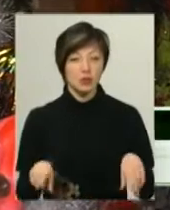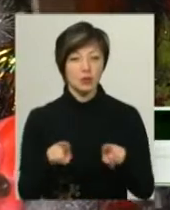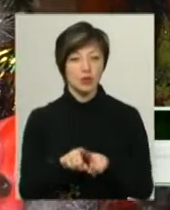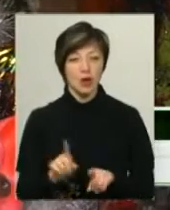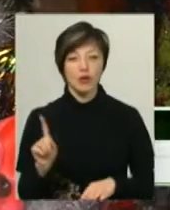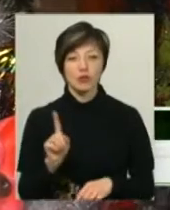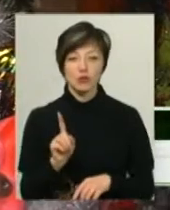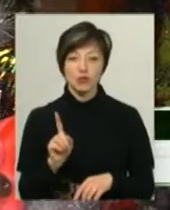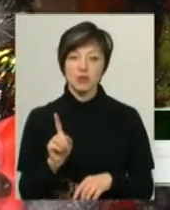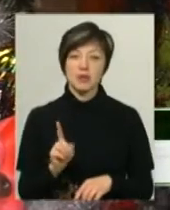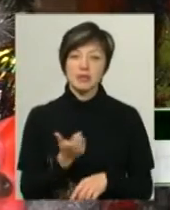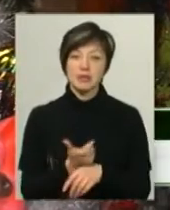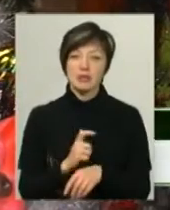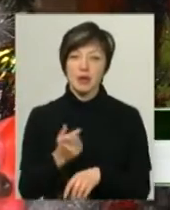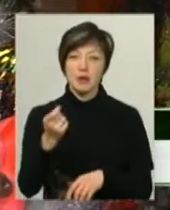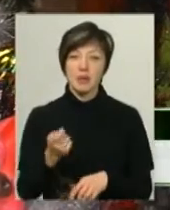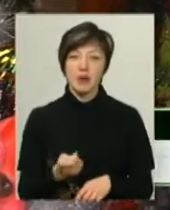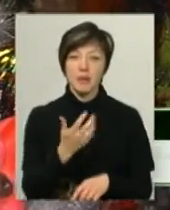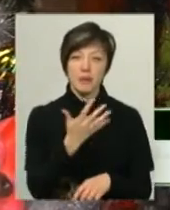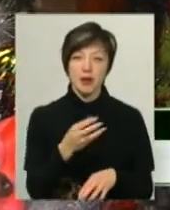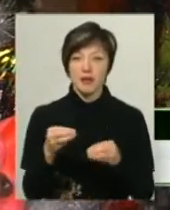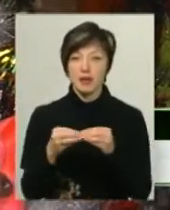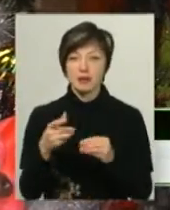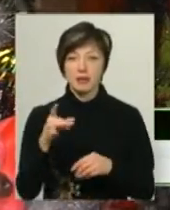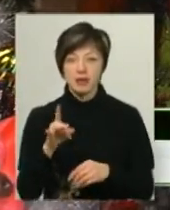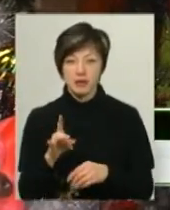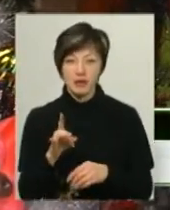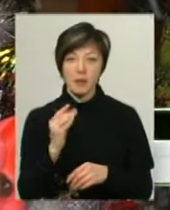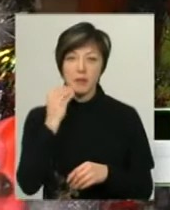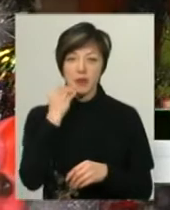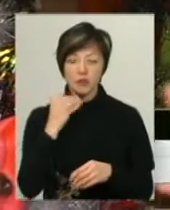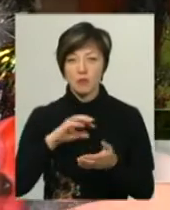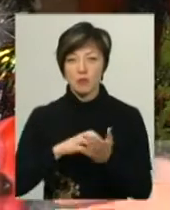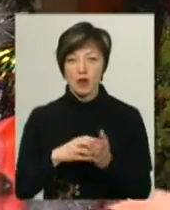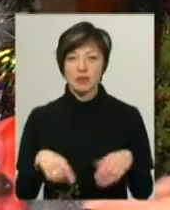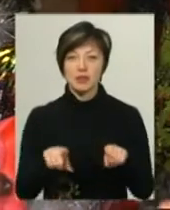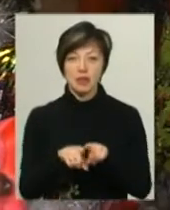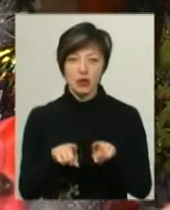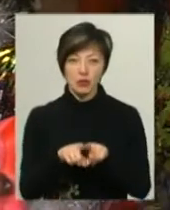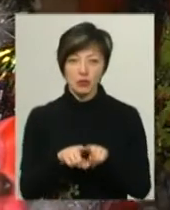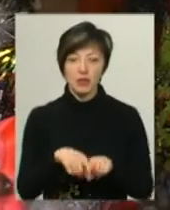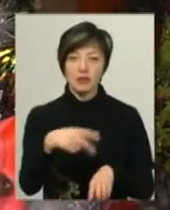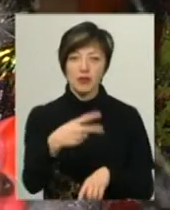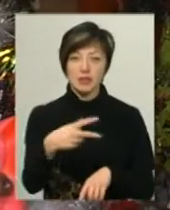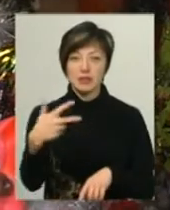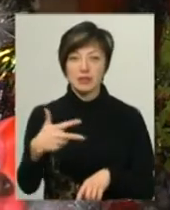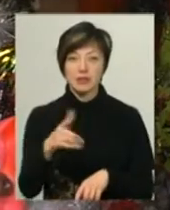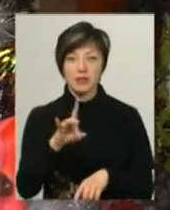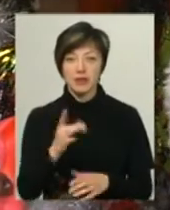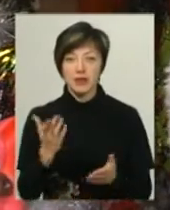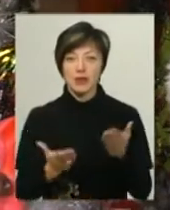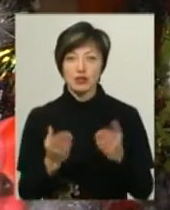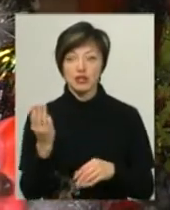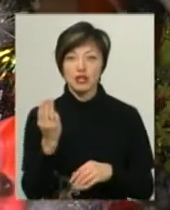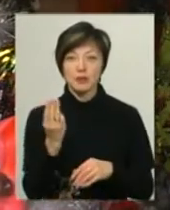саме мінімальне, це 5-10 гривень, це, наприклад, спечево і пряники, також консервація, 20-30 гривень, це, якщо ж таки,